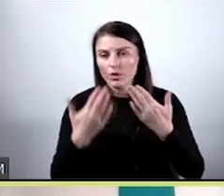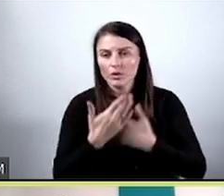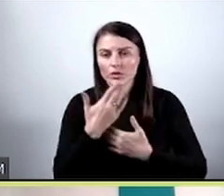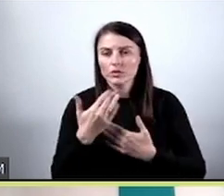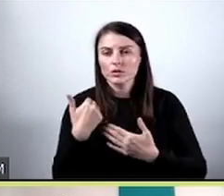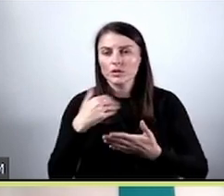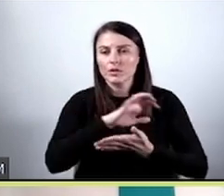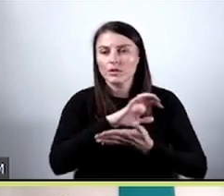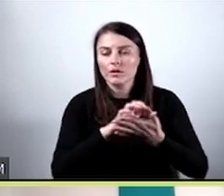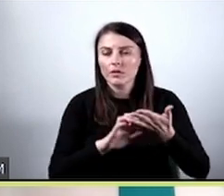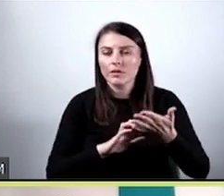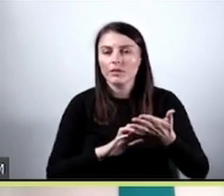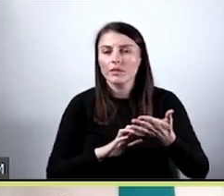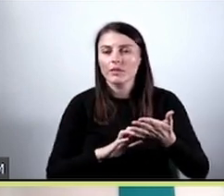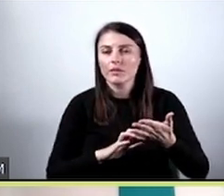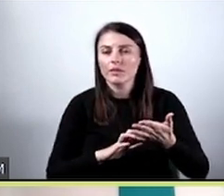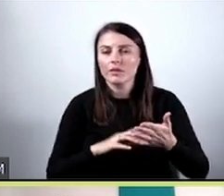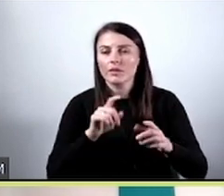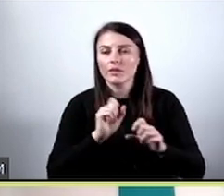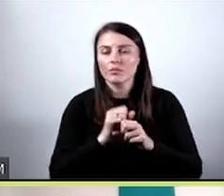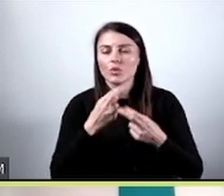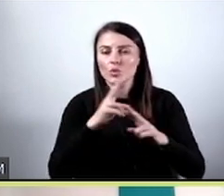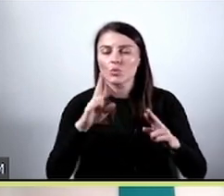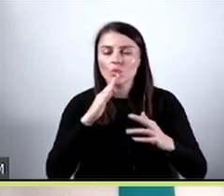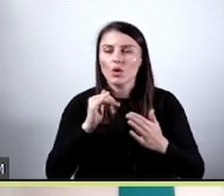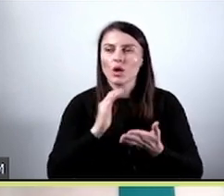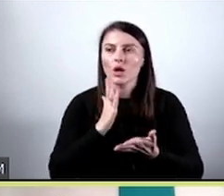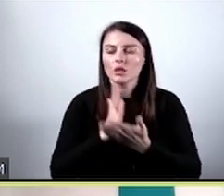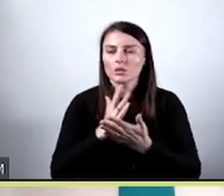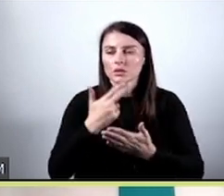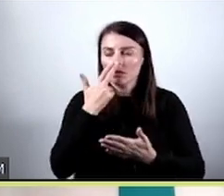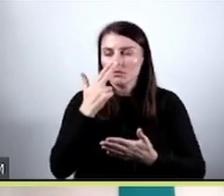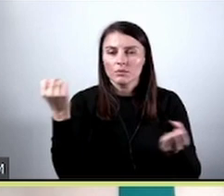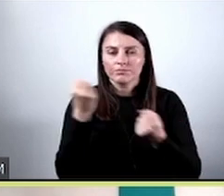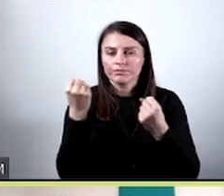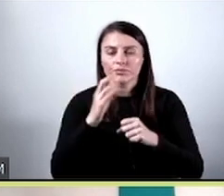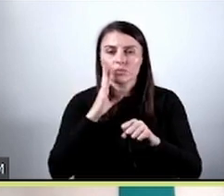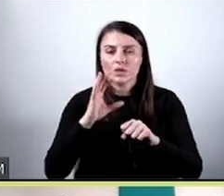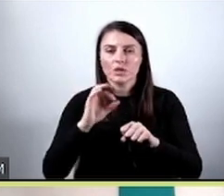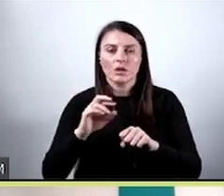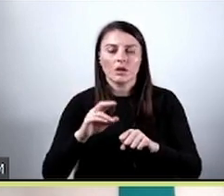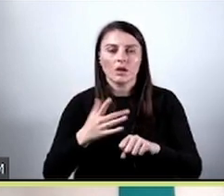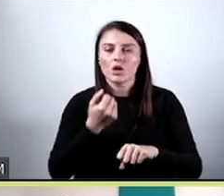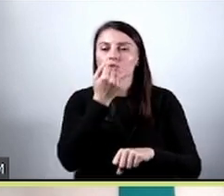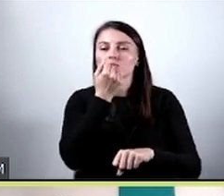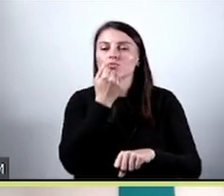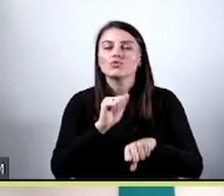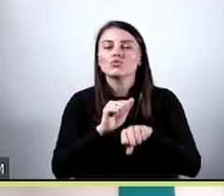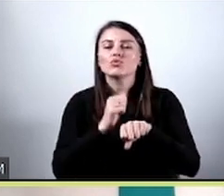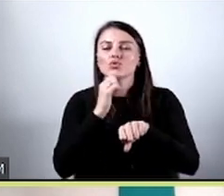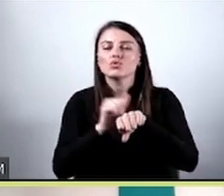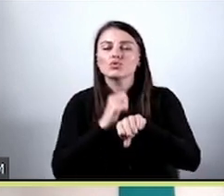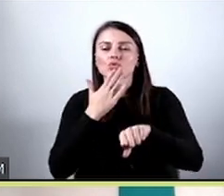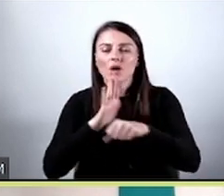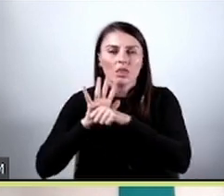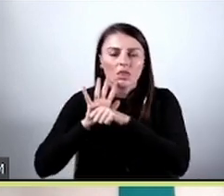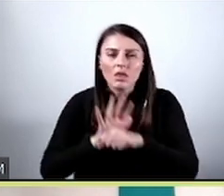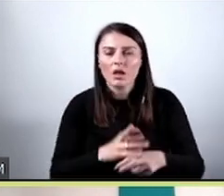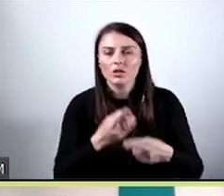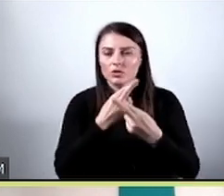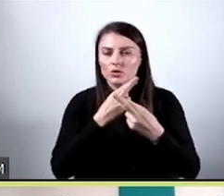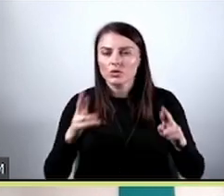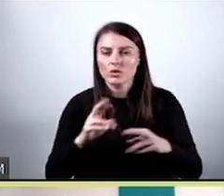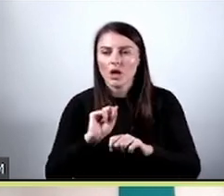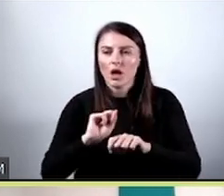podróżu rasistowskim, ksenofobicznym, czy na przykład fake newsy powiela